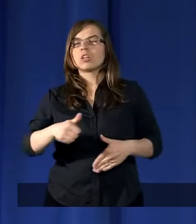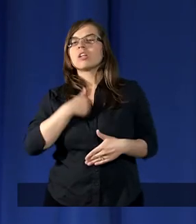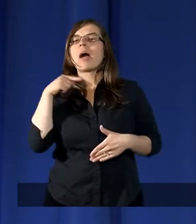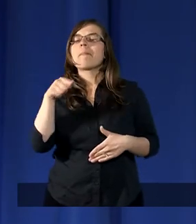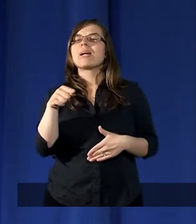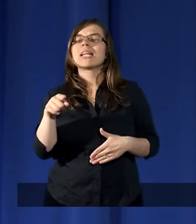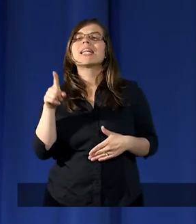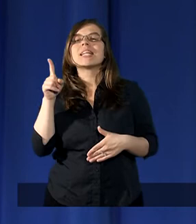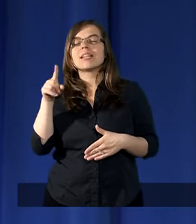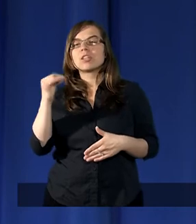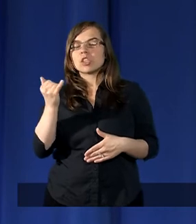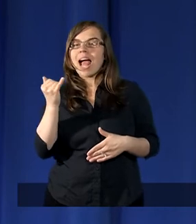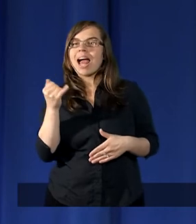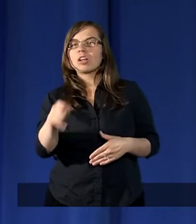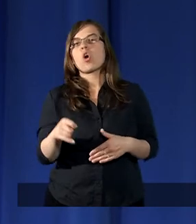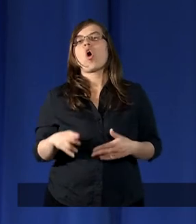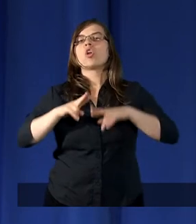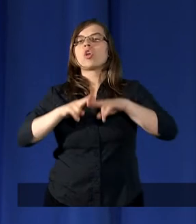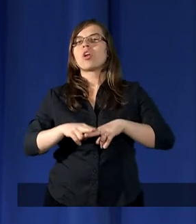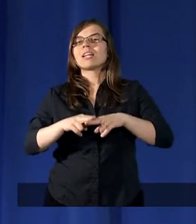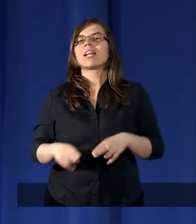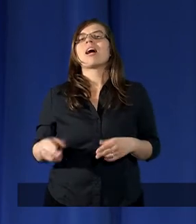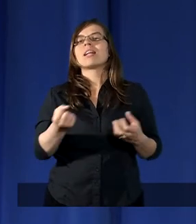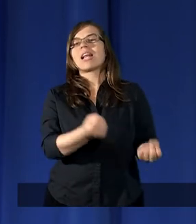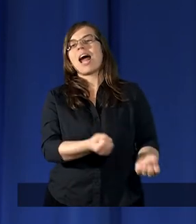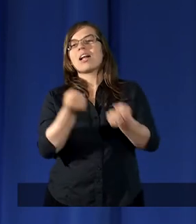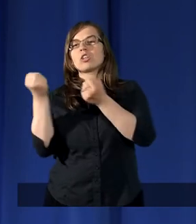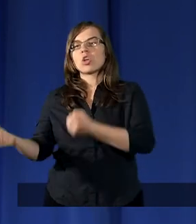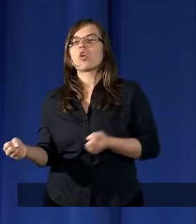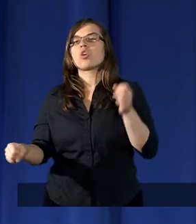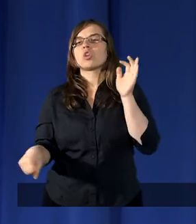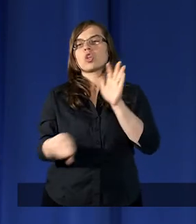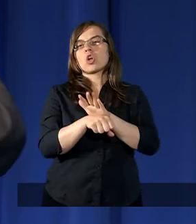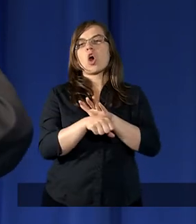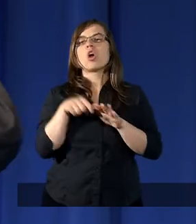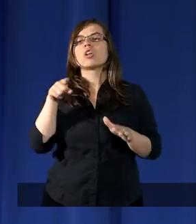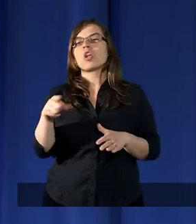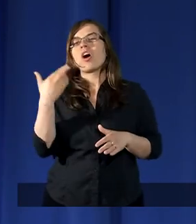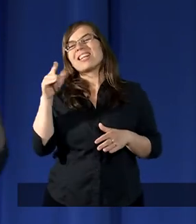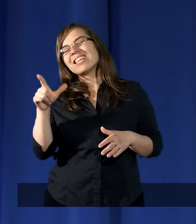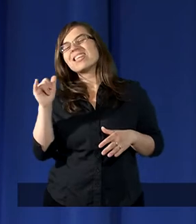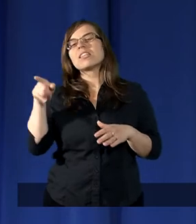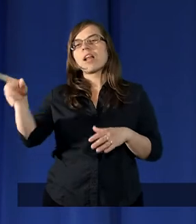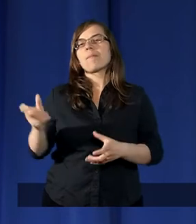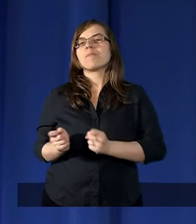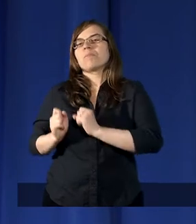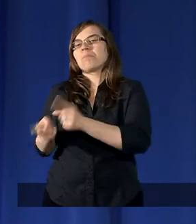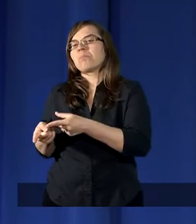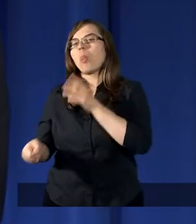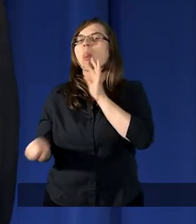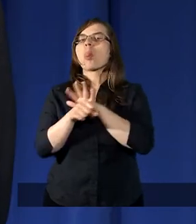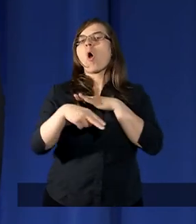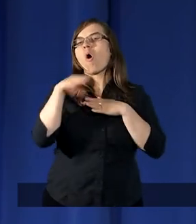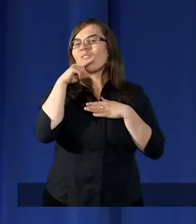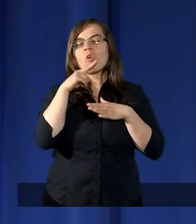aby to dziecko zostało zaniesione do rzeki Nil i tam wrzucone do wody.